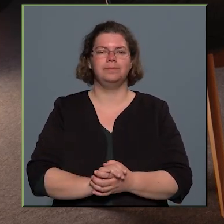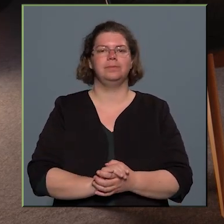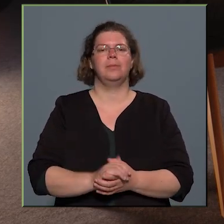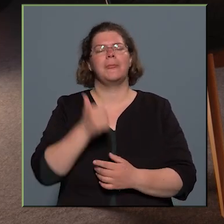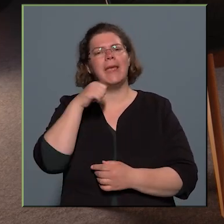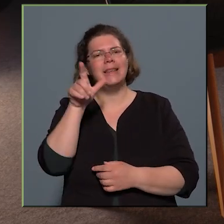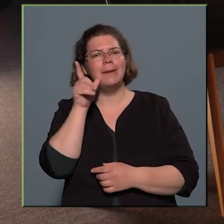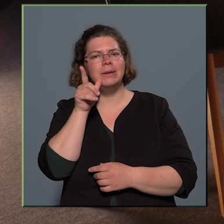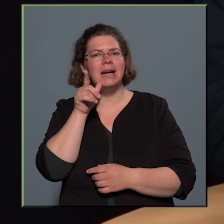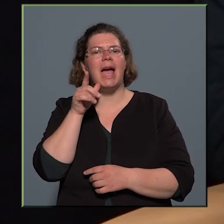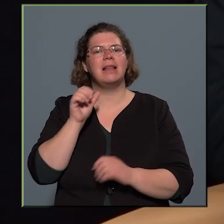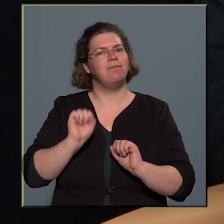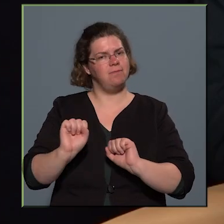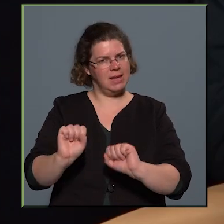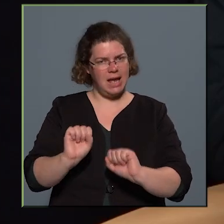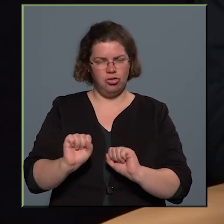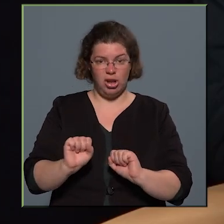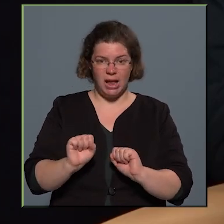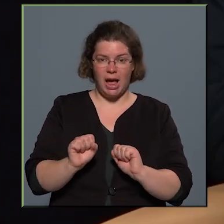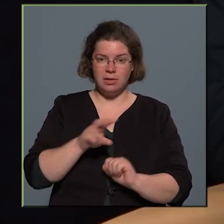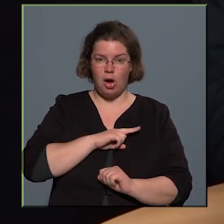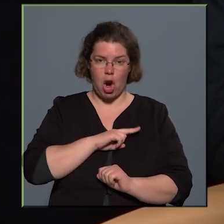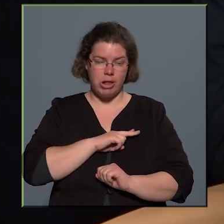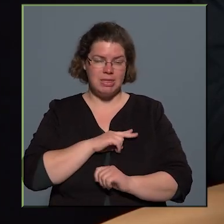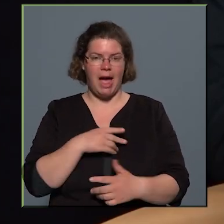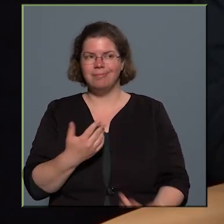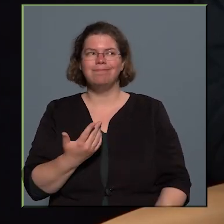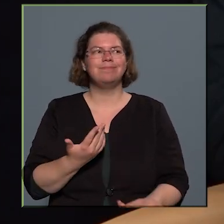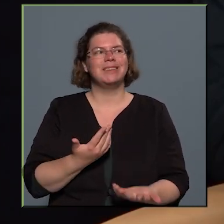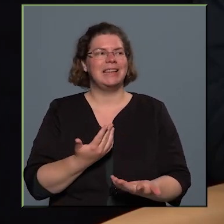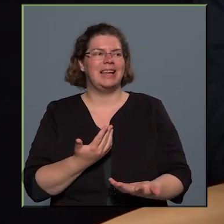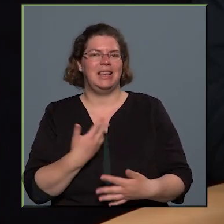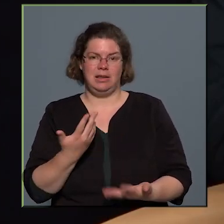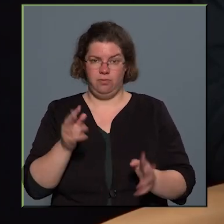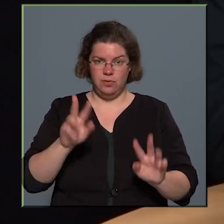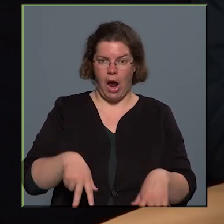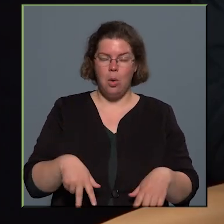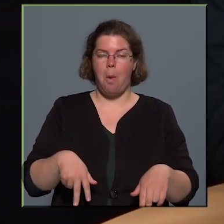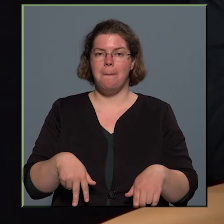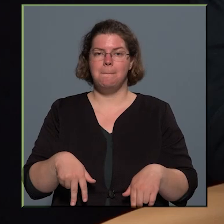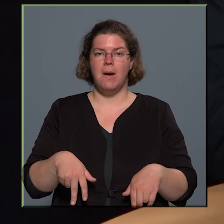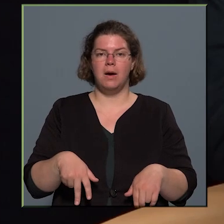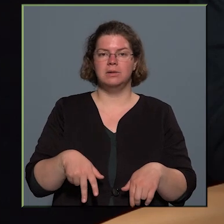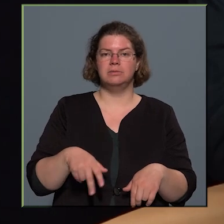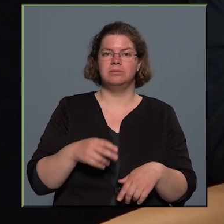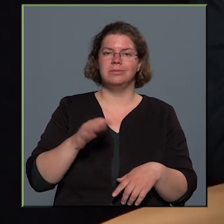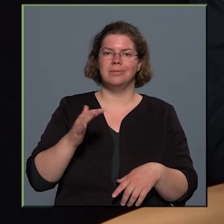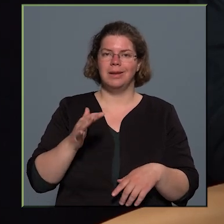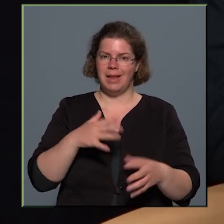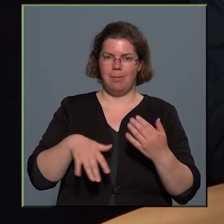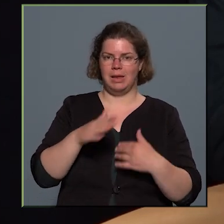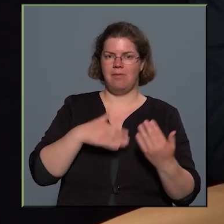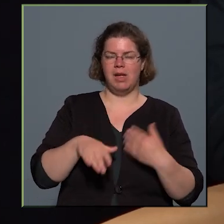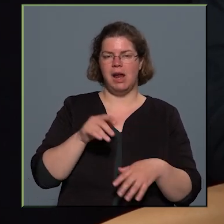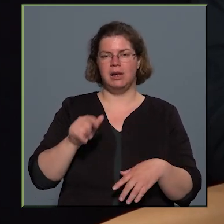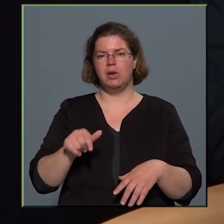védettsége az garantált, tehát hogy valóban nem keveredik oda